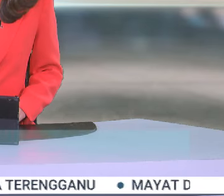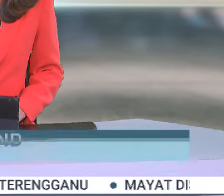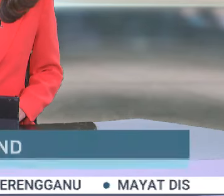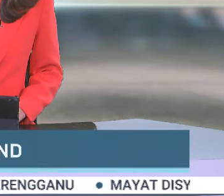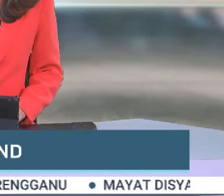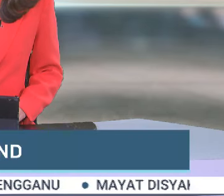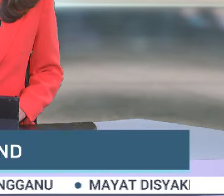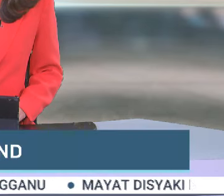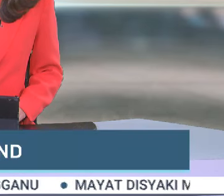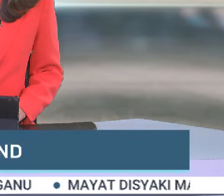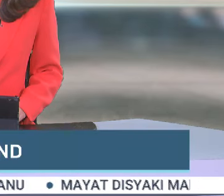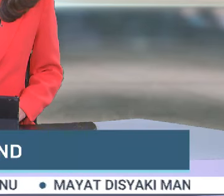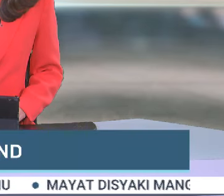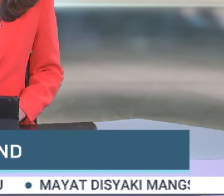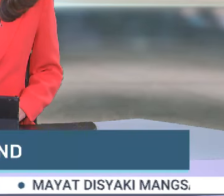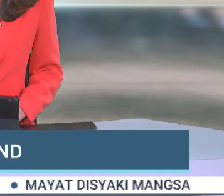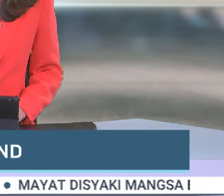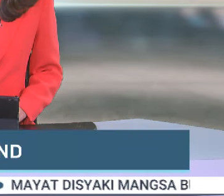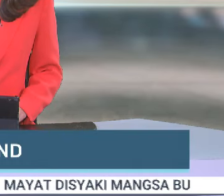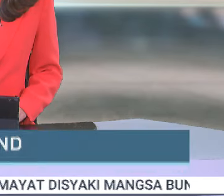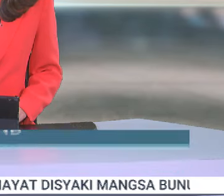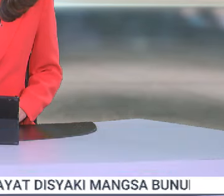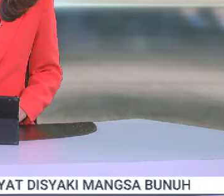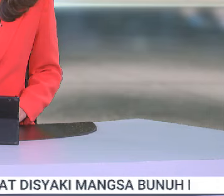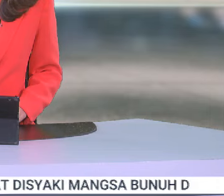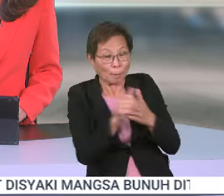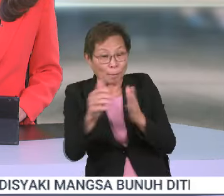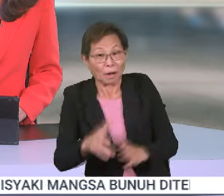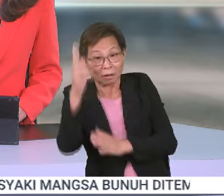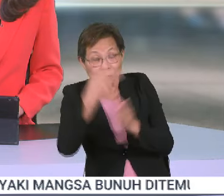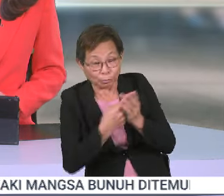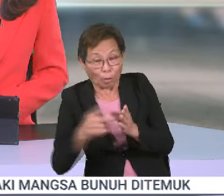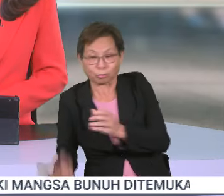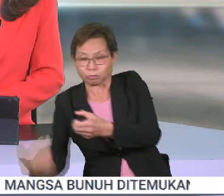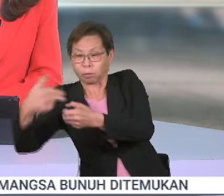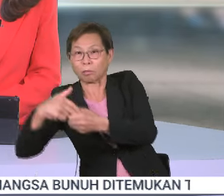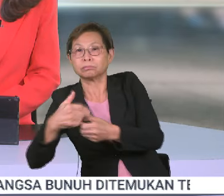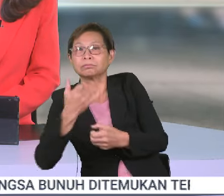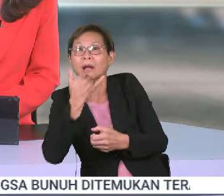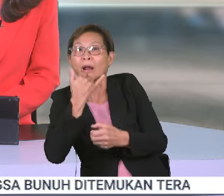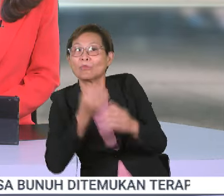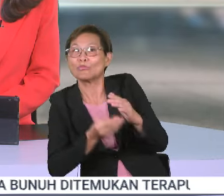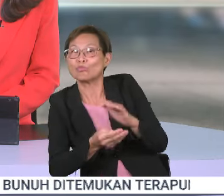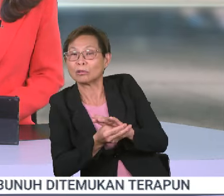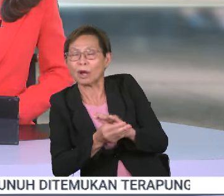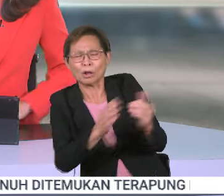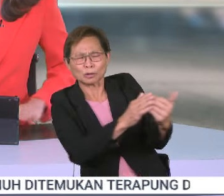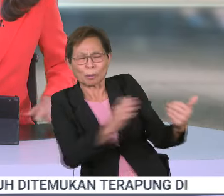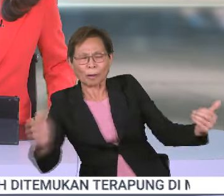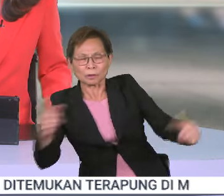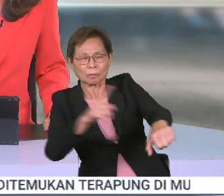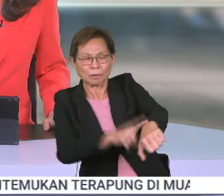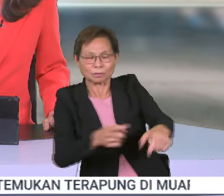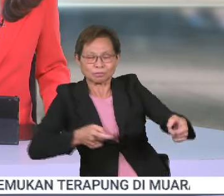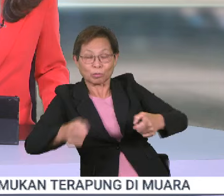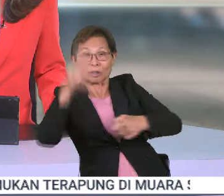Assalamualaikum dan salam Malaysia Madani. Baik, tiada pimpinan Kerajaan Perpaduan terlibat dengan salah laku rasuah sepanjang tempoh